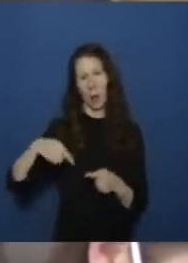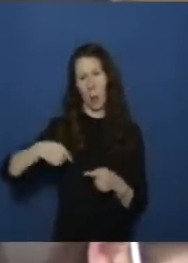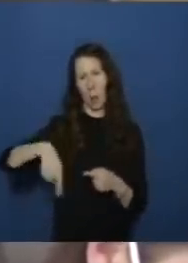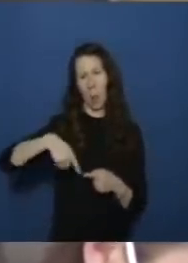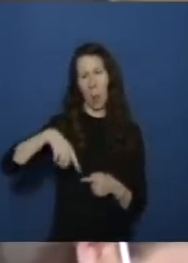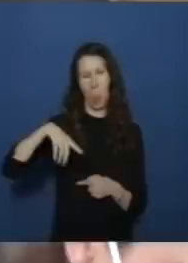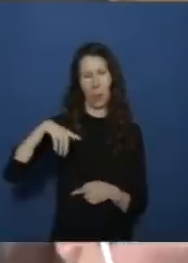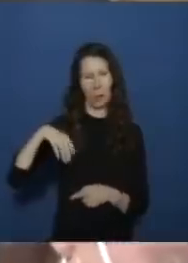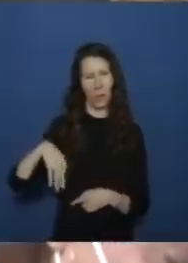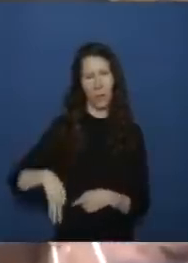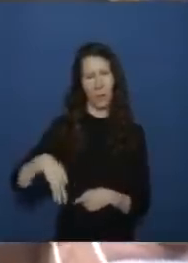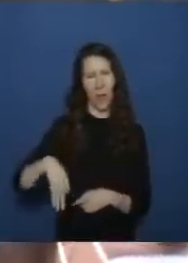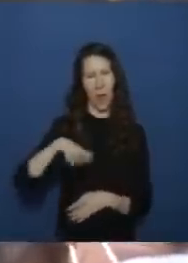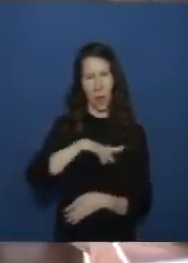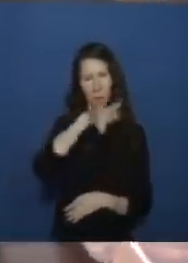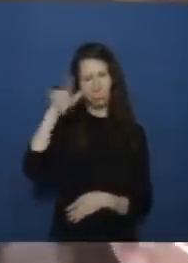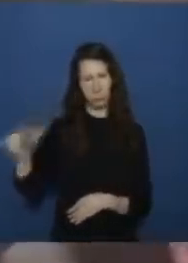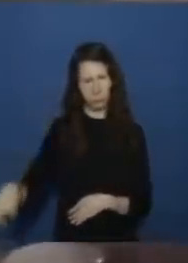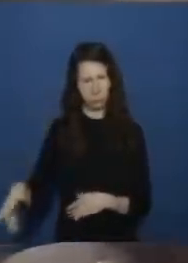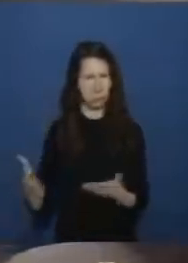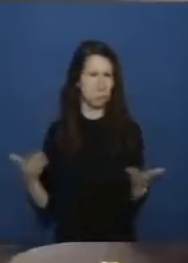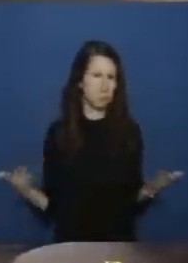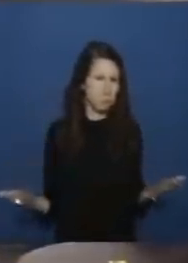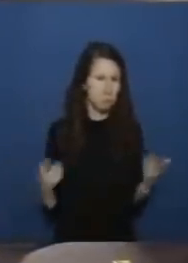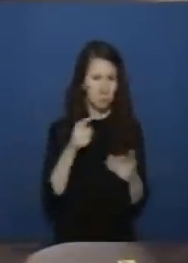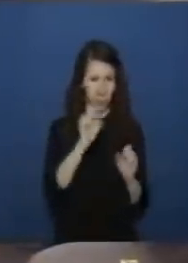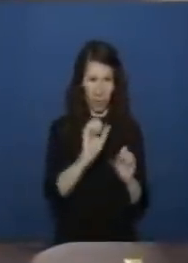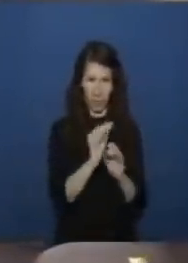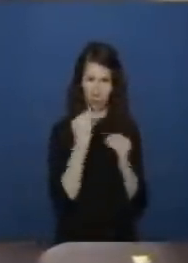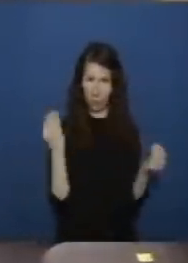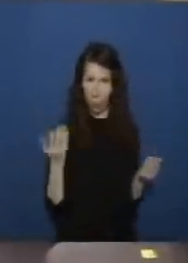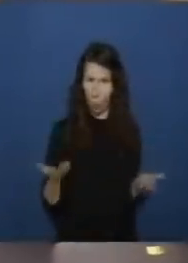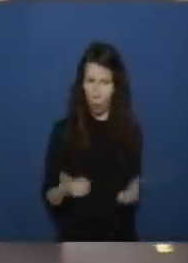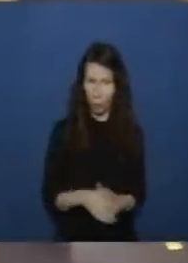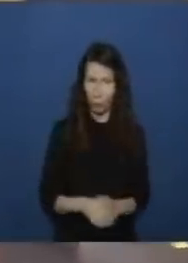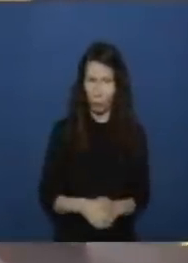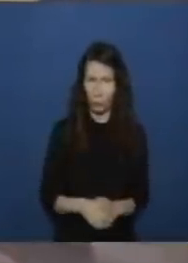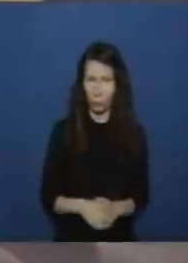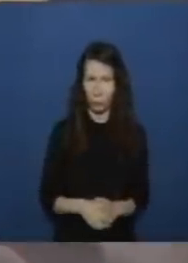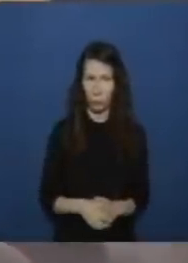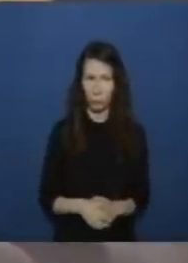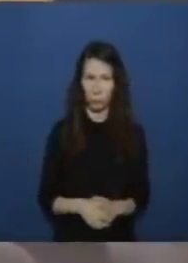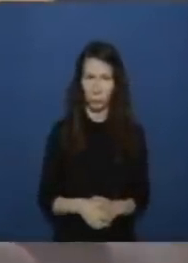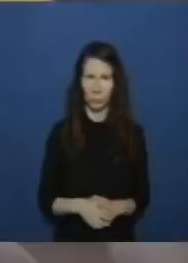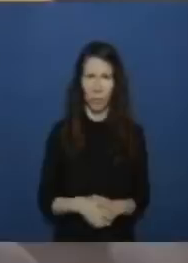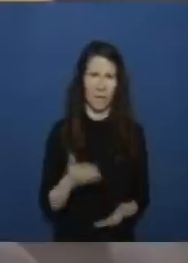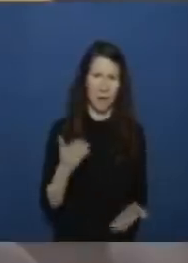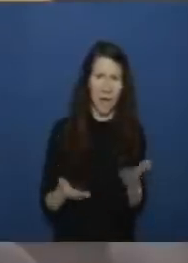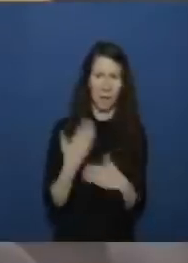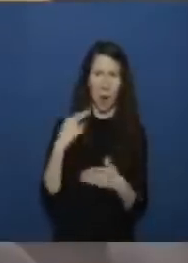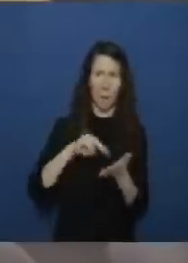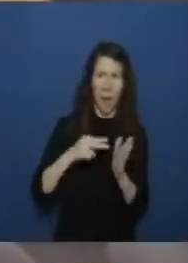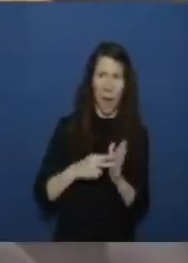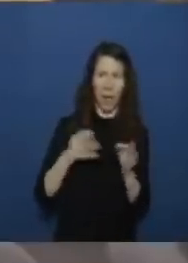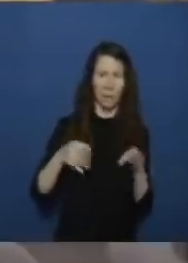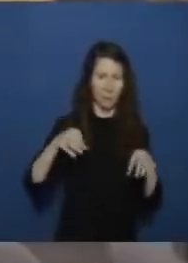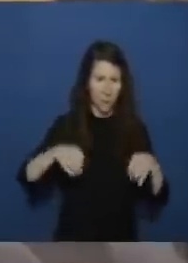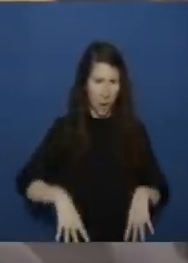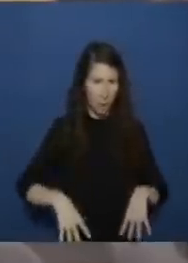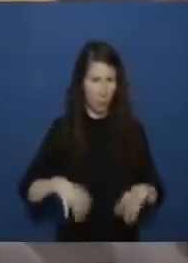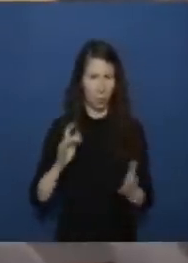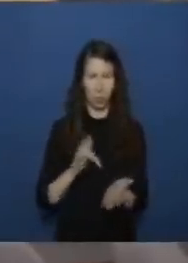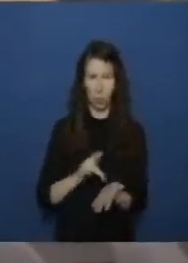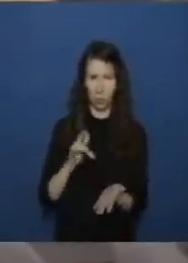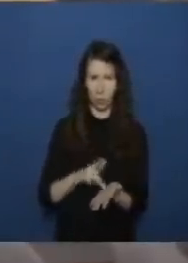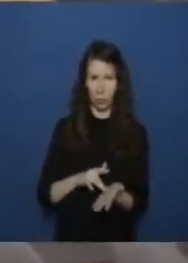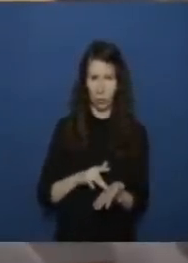fliegen würden können sie uns dazu irgendwas sagen ist da war da vielleicht was geplant das jetzt wieder abgesagt wurde wegen der erkrankung des